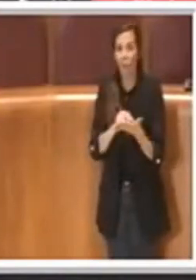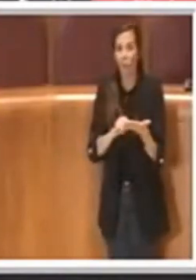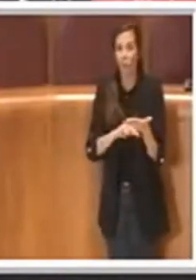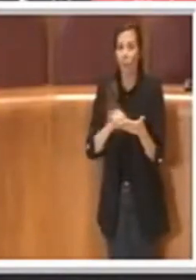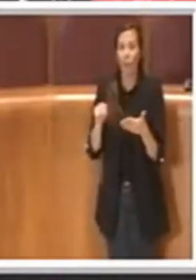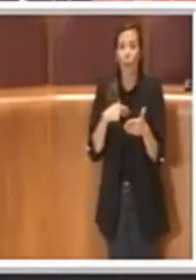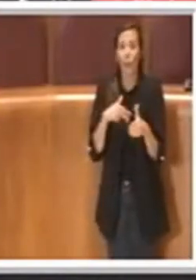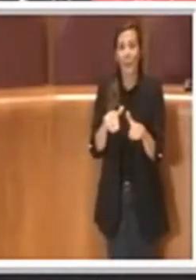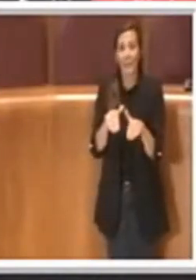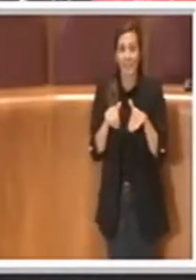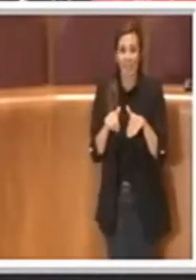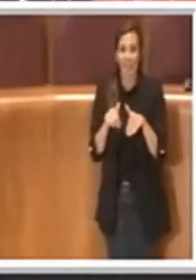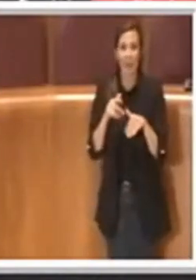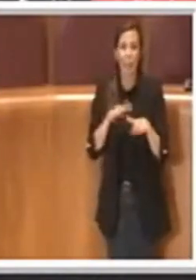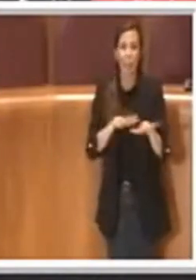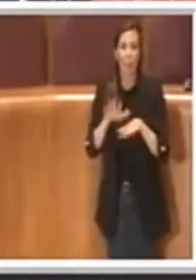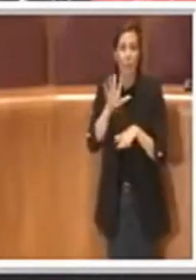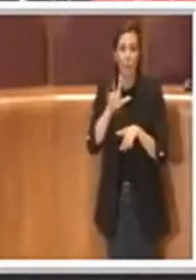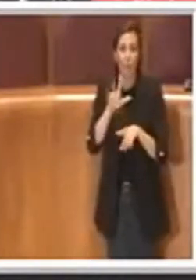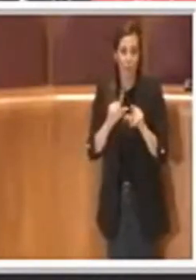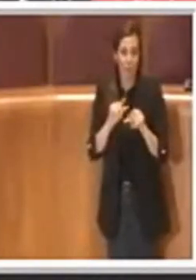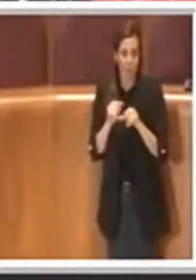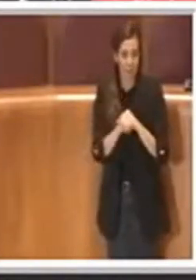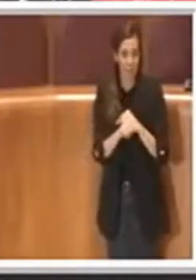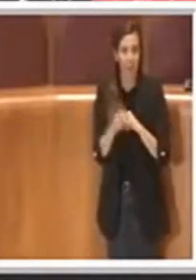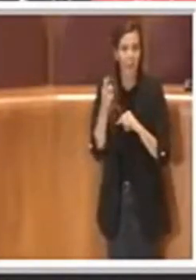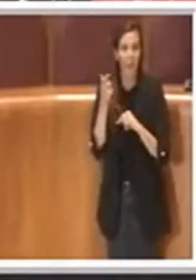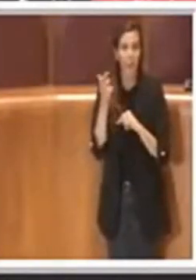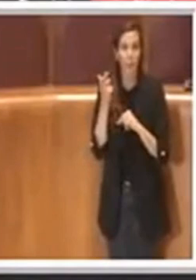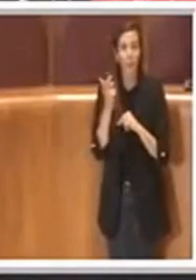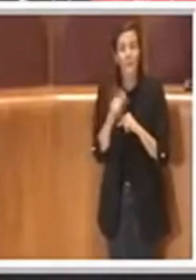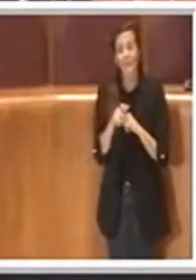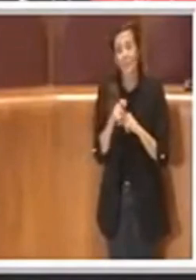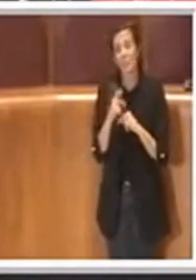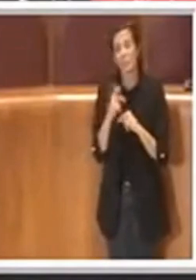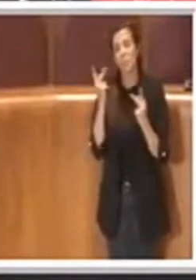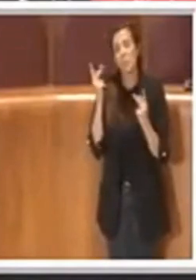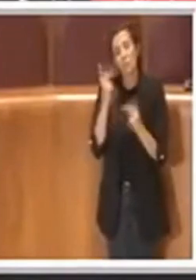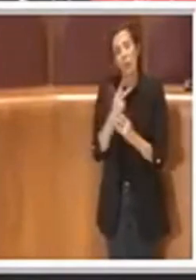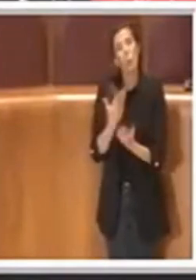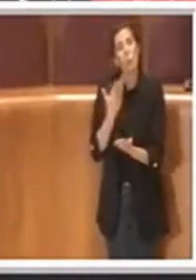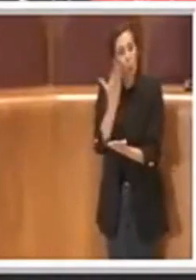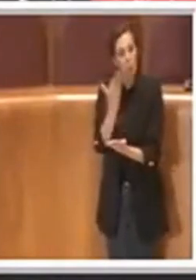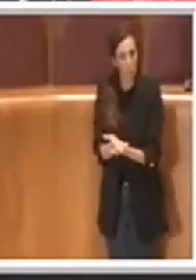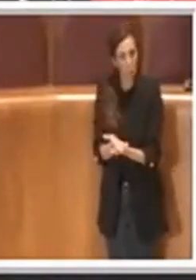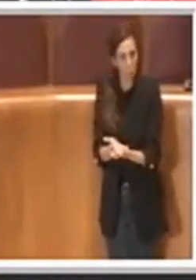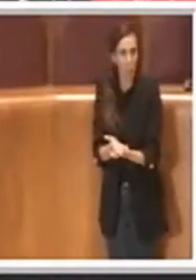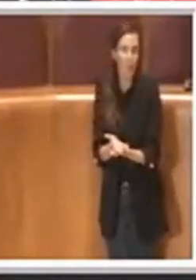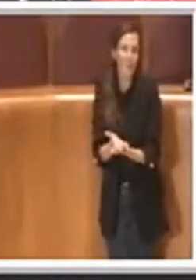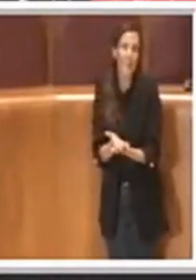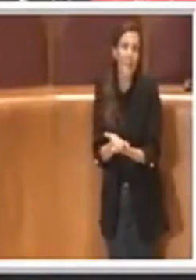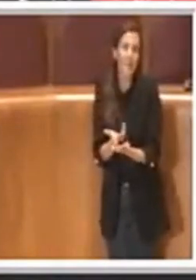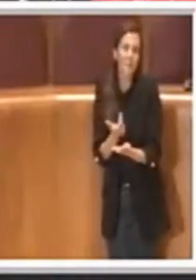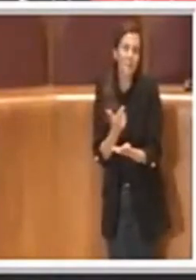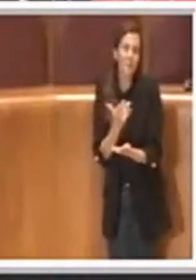astensione del Movimento 5 Stelle a questa mozione, perché nonostante la bontà della proposta che si